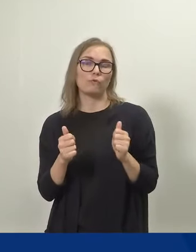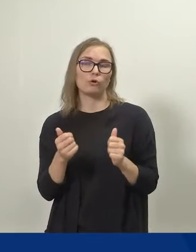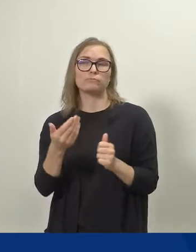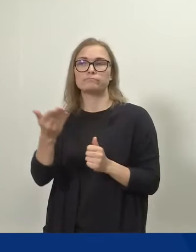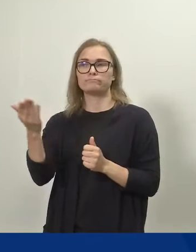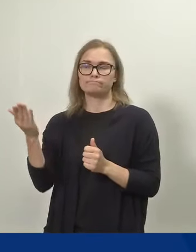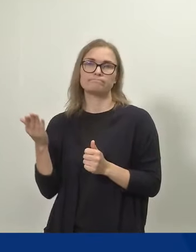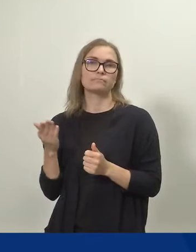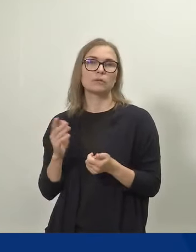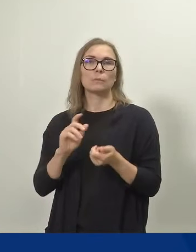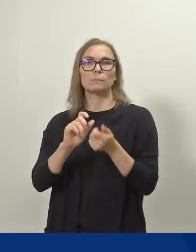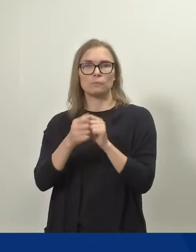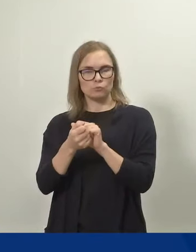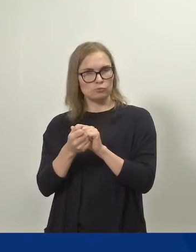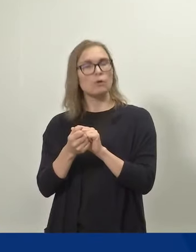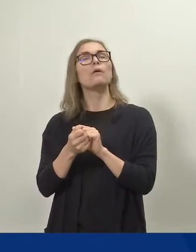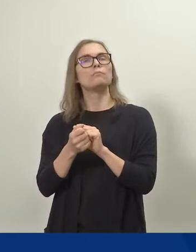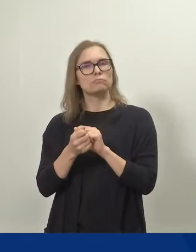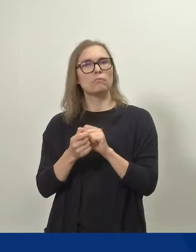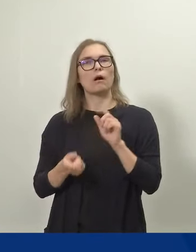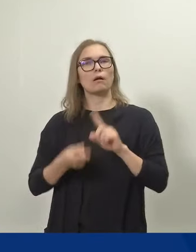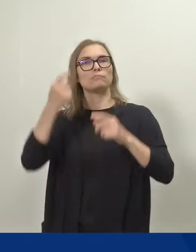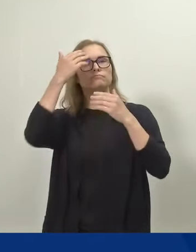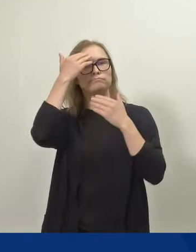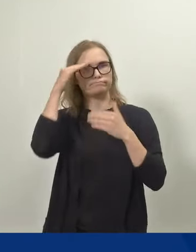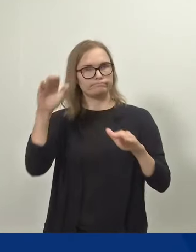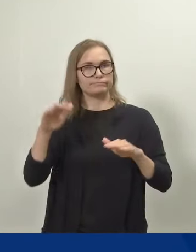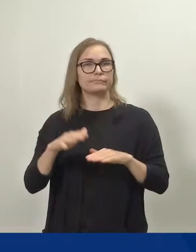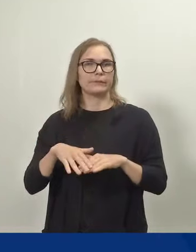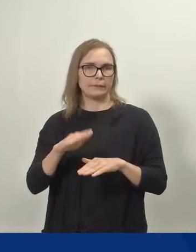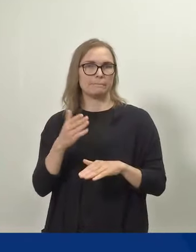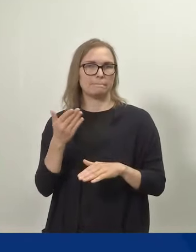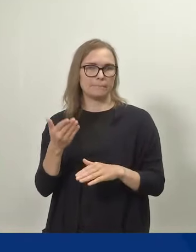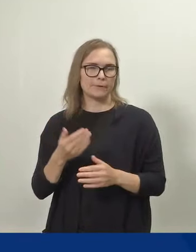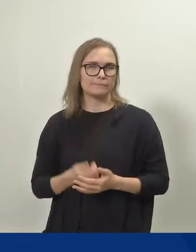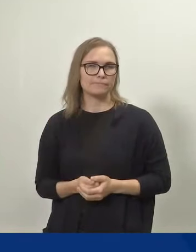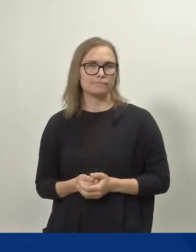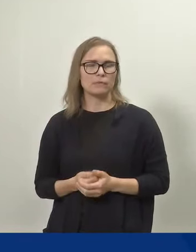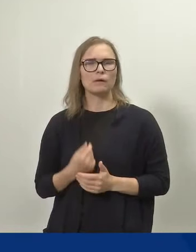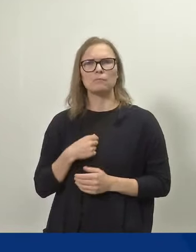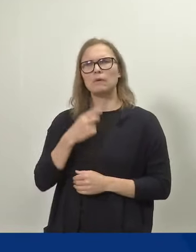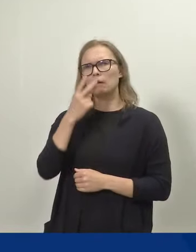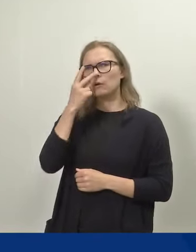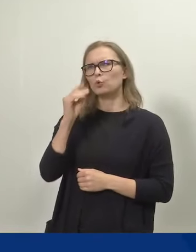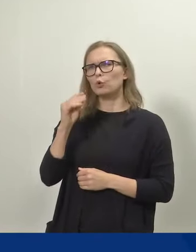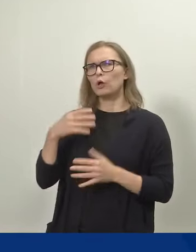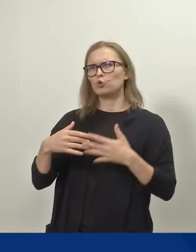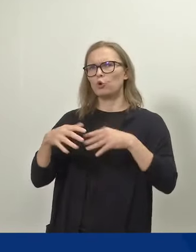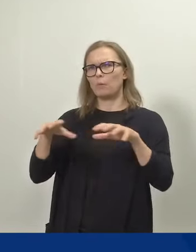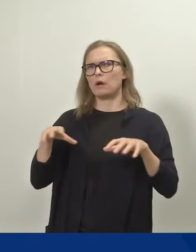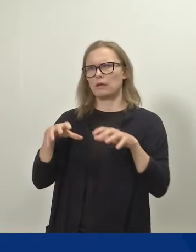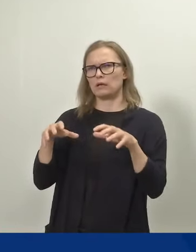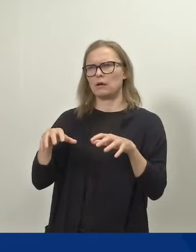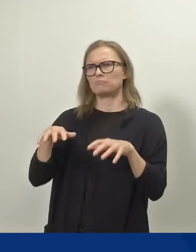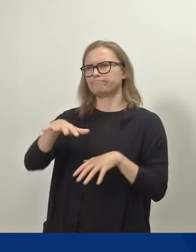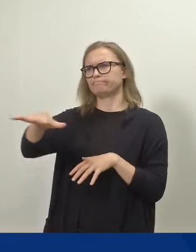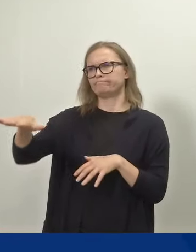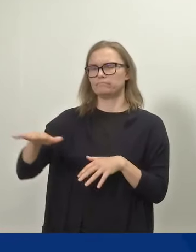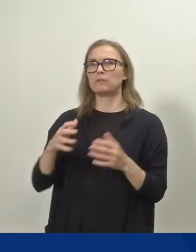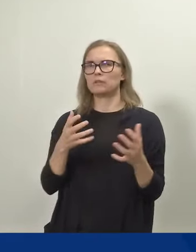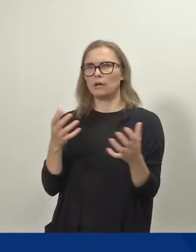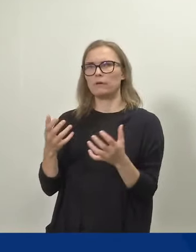tiedotustoimintaa, eli kyllä tässä myös näen, että täällä työmarkkinapuolella tarvitaan paljon